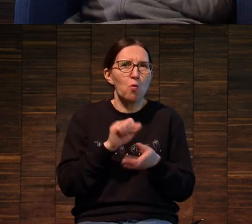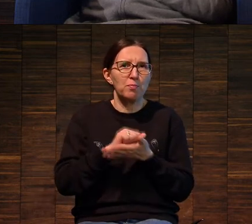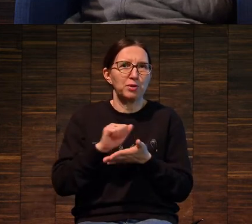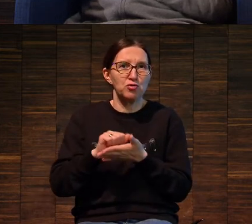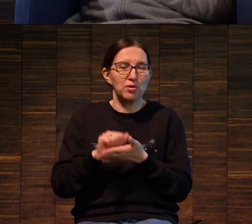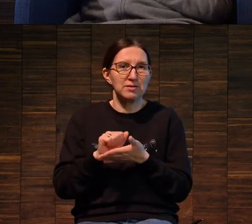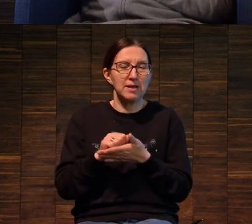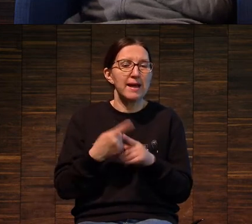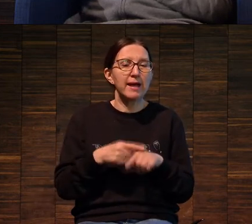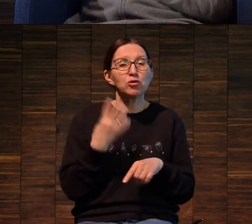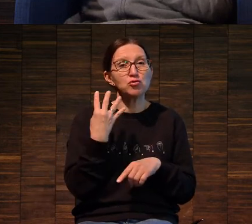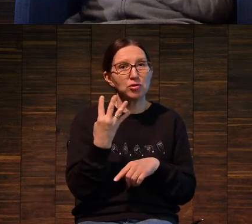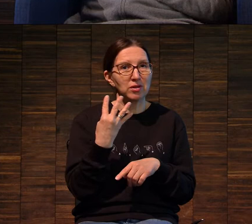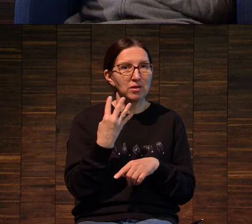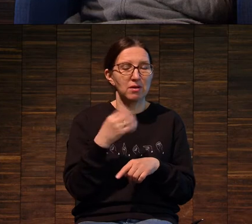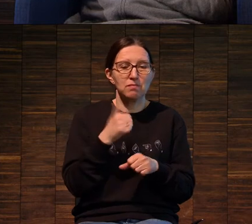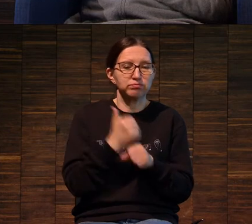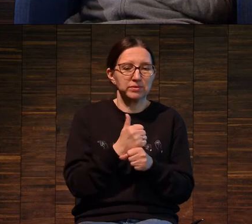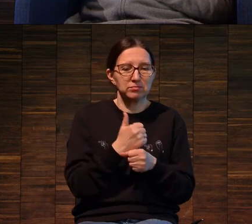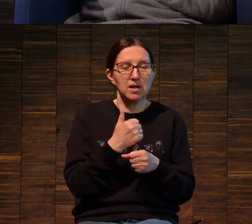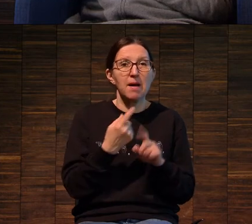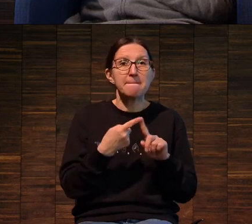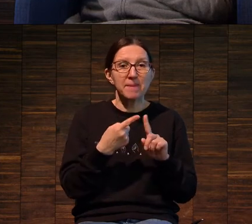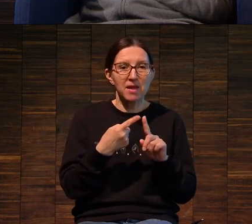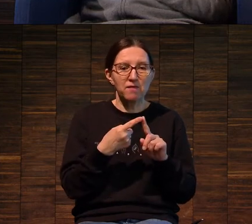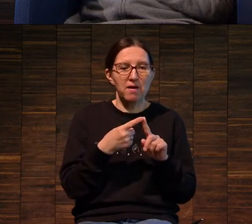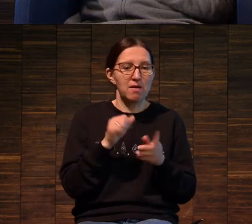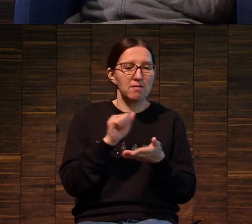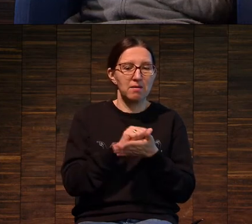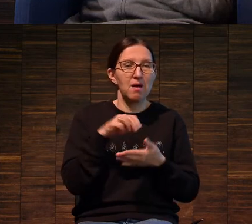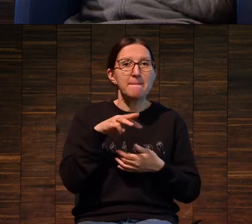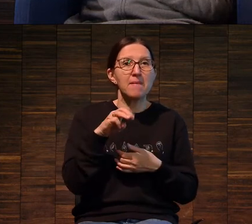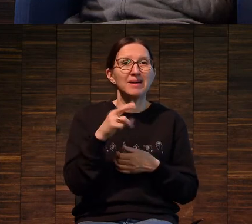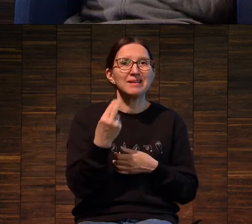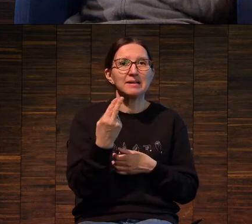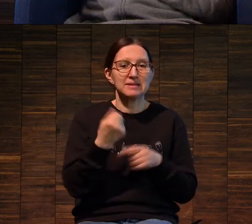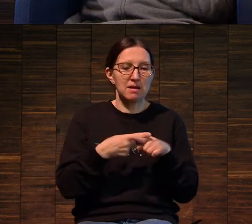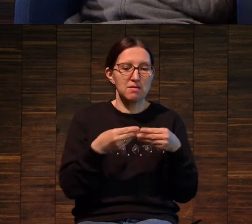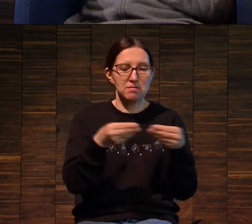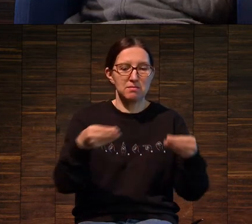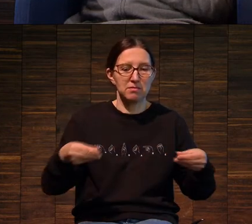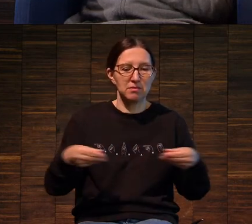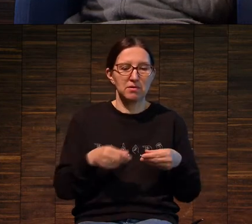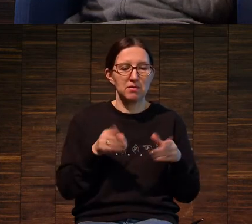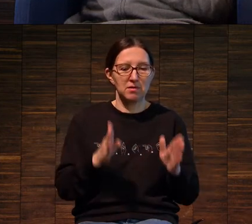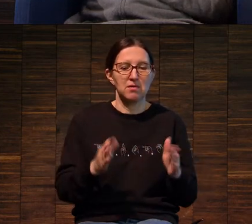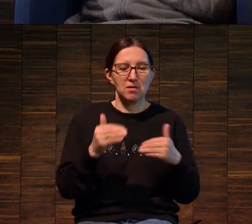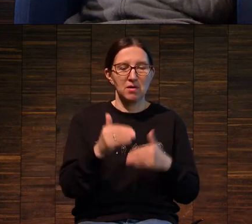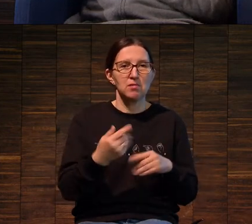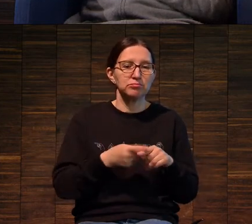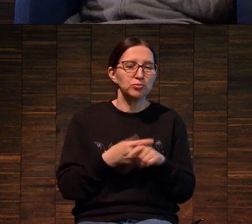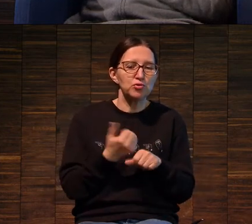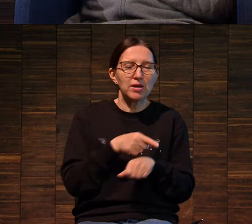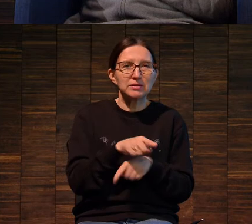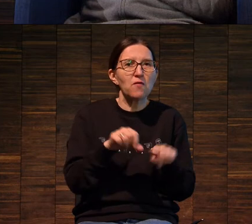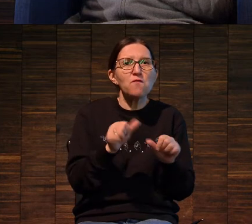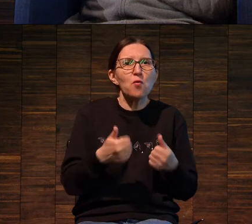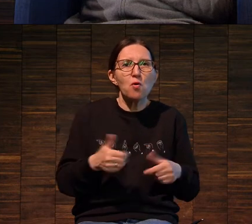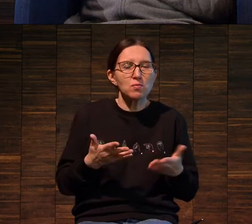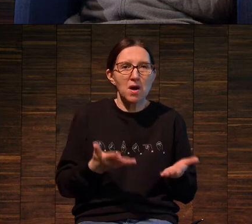это четыре сущности. То есть первое, это матрица, обязательная форма,